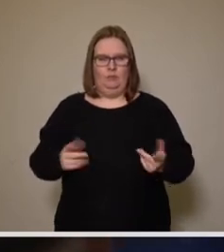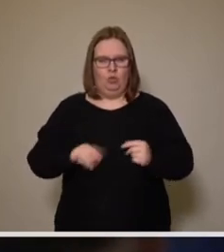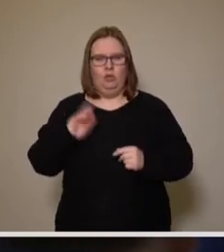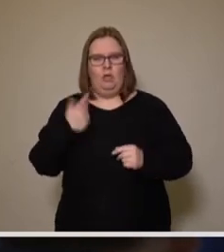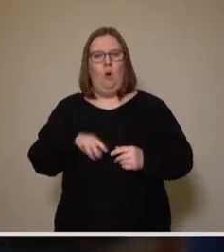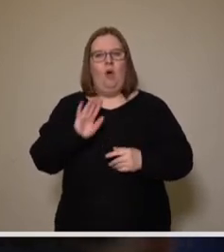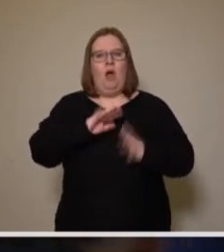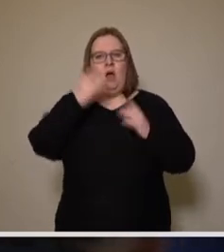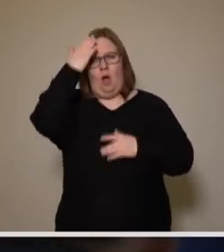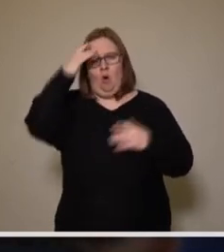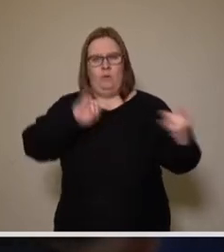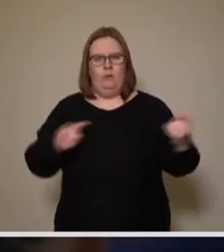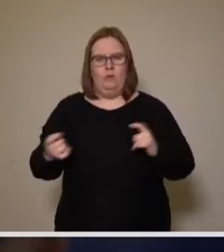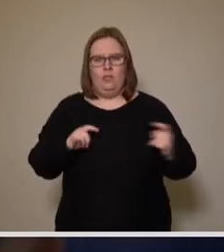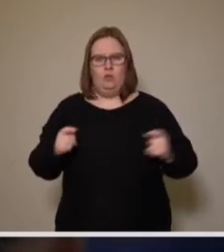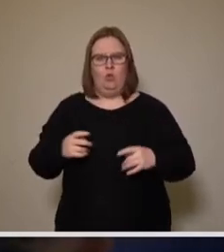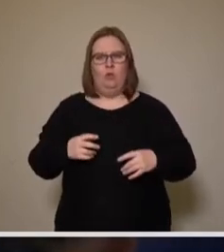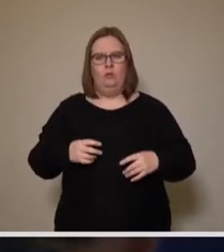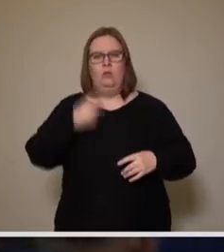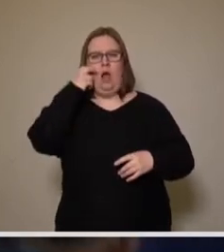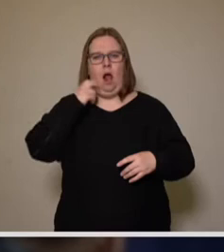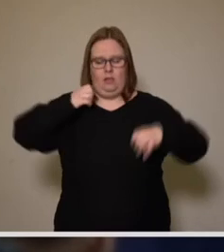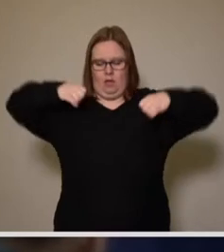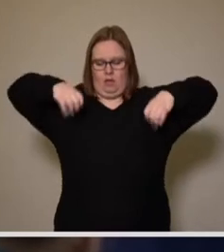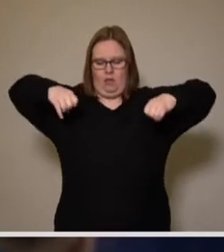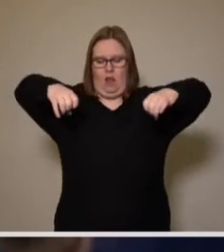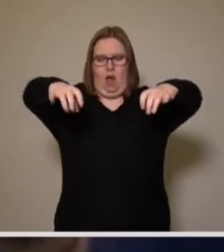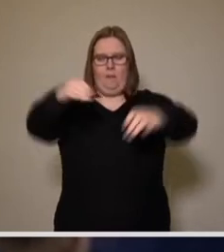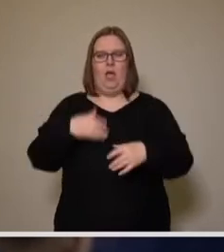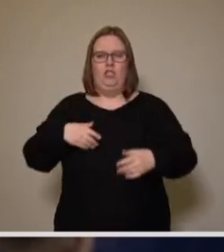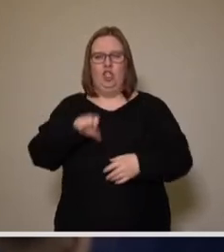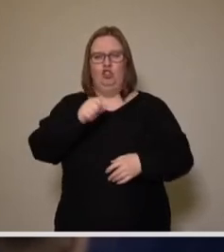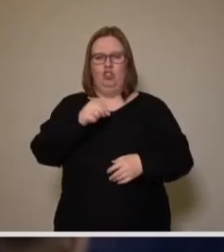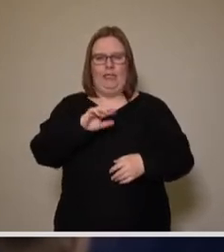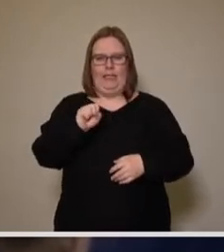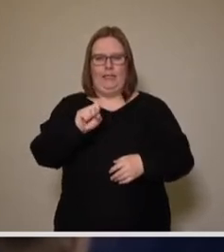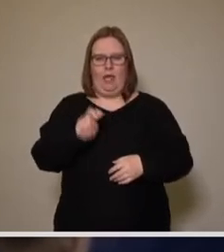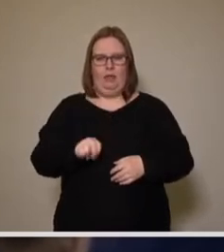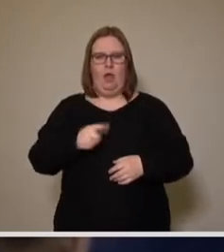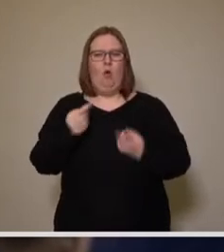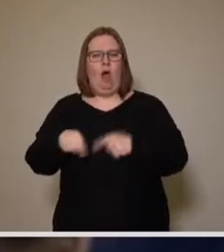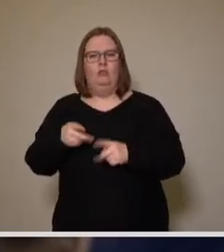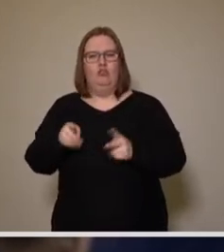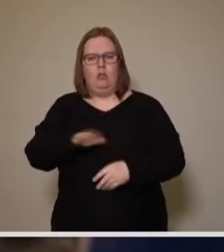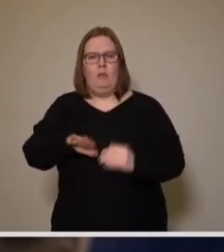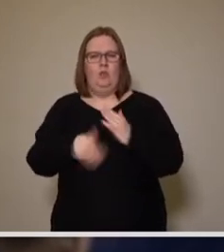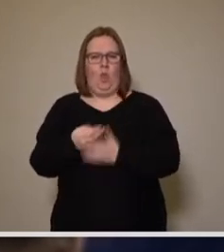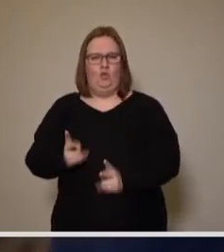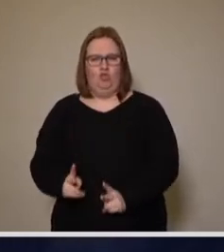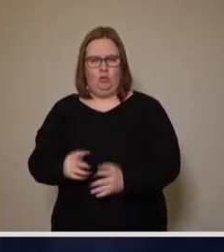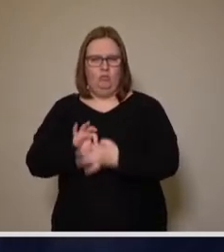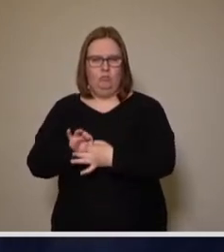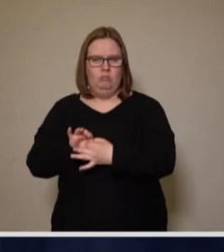die Diskussion um die alten Kandelaber in Striesen. Das ist aber auch in anderen Stadtteilen wichtig, zum Beispiel in der Neustadt und dort